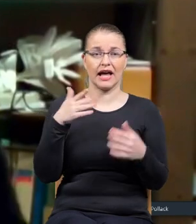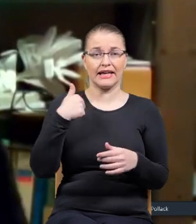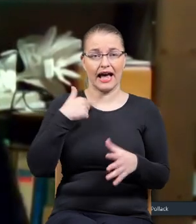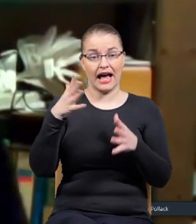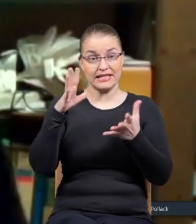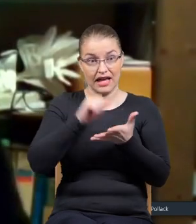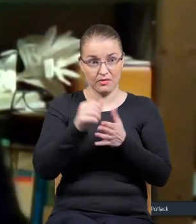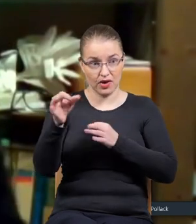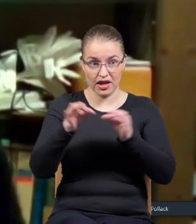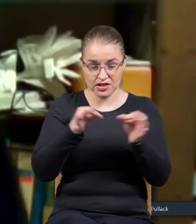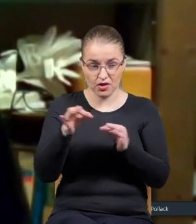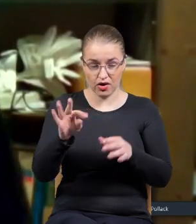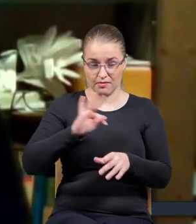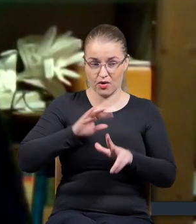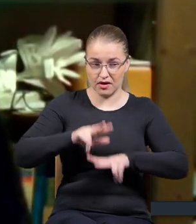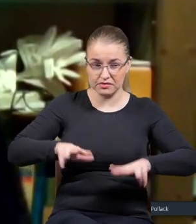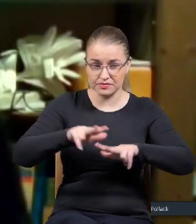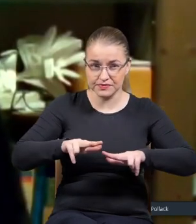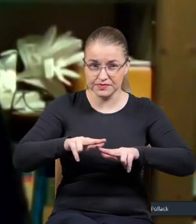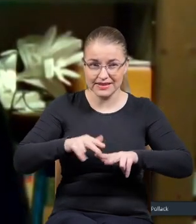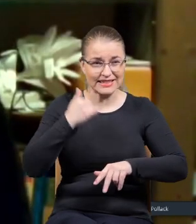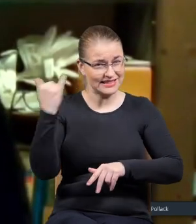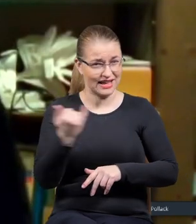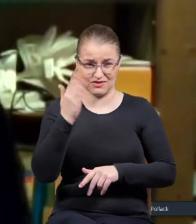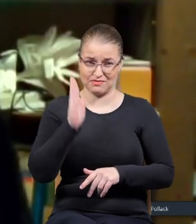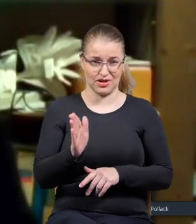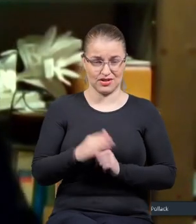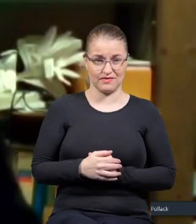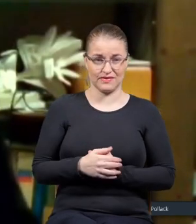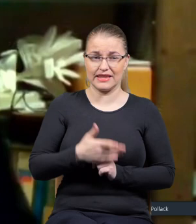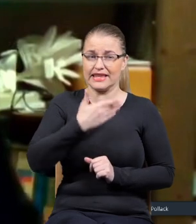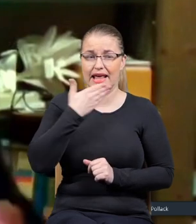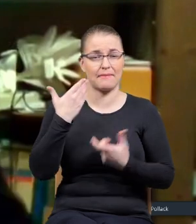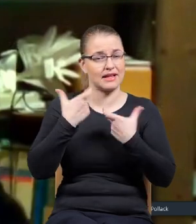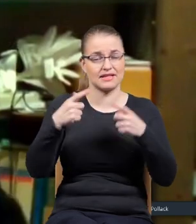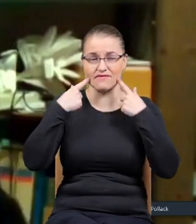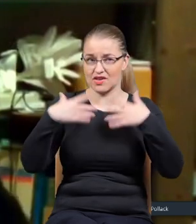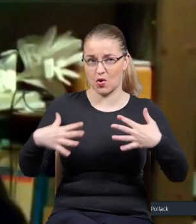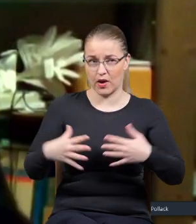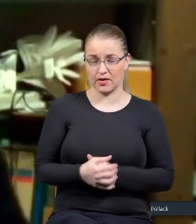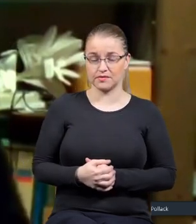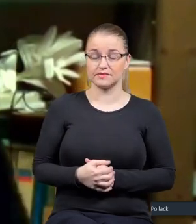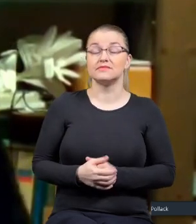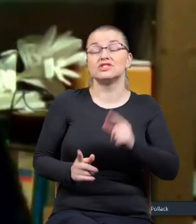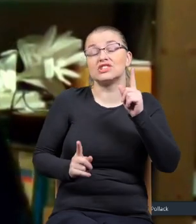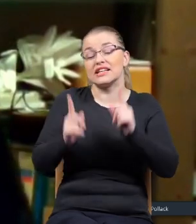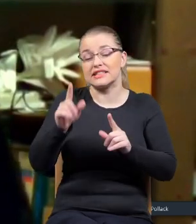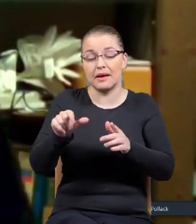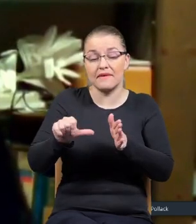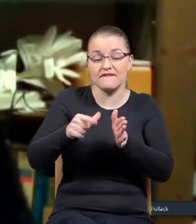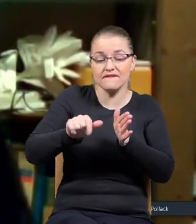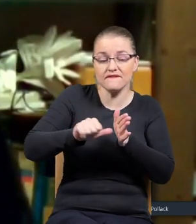historią, tej rodziny, to zawsze tak będzie. Nic wesołego, no oczywiście są jakieś wyjątki,